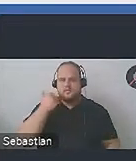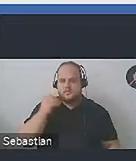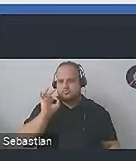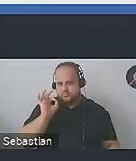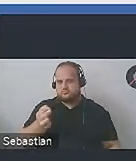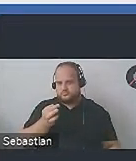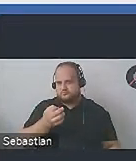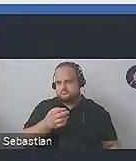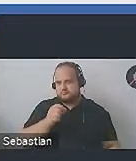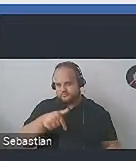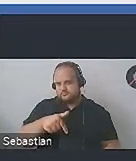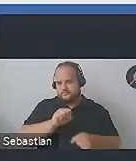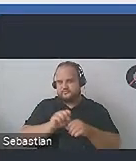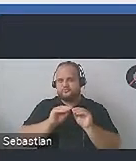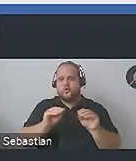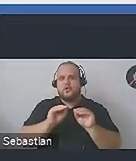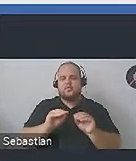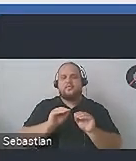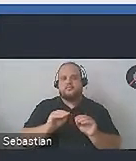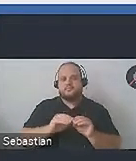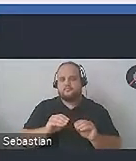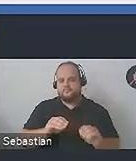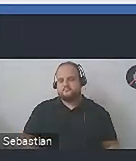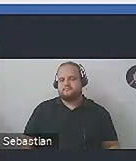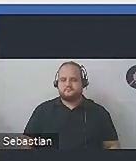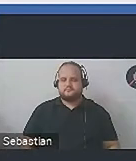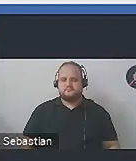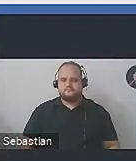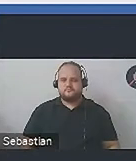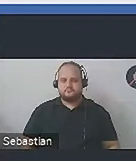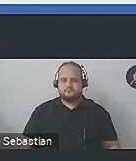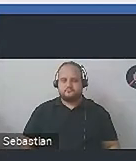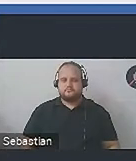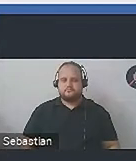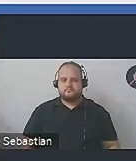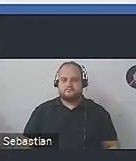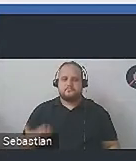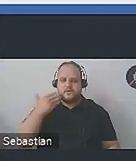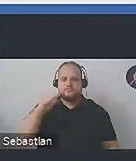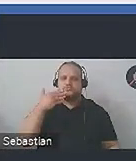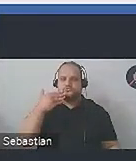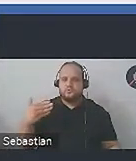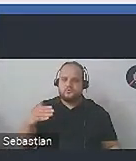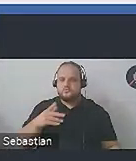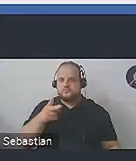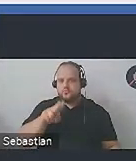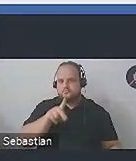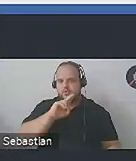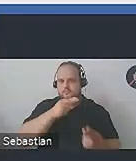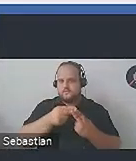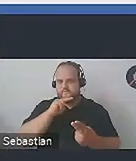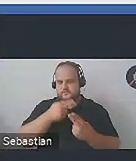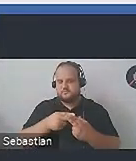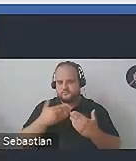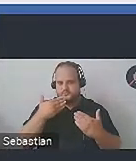to jesteście na odpowiednim szkoleniu, no to wszystko nam się w takim razie zgadza. Rewelacja. Bardzo dziękuję wszystkim osobom, które się właśnie wypowiadały.